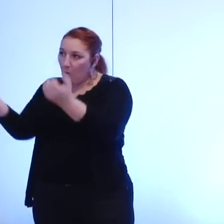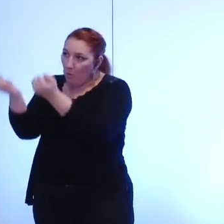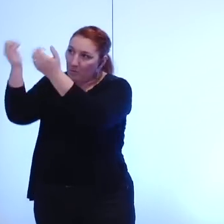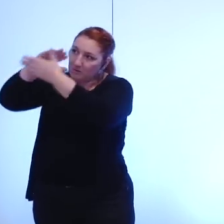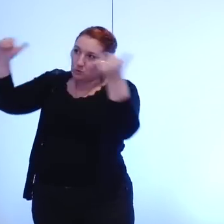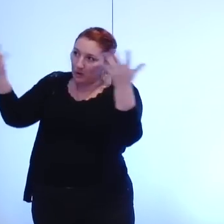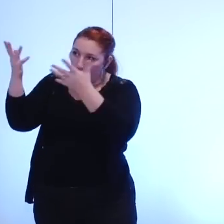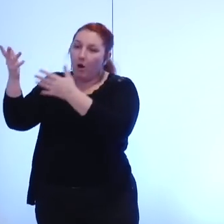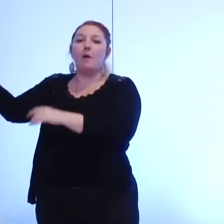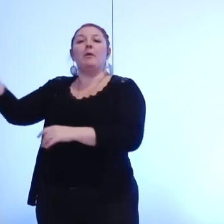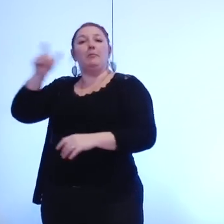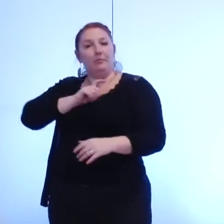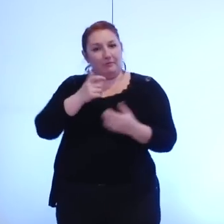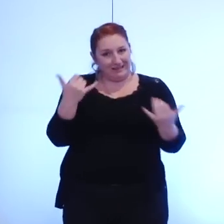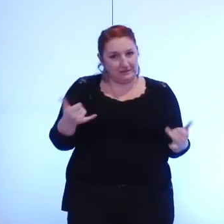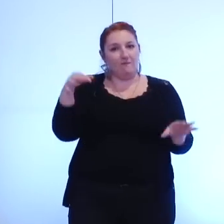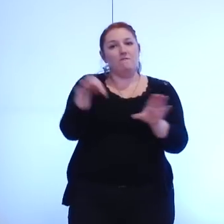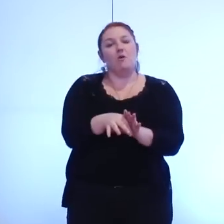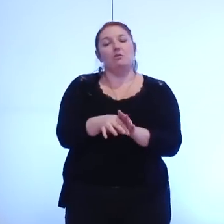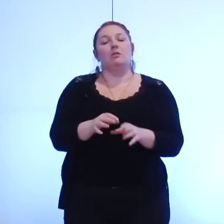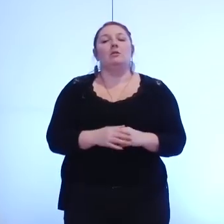transfert pour d'autres compétences